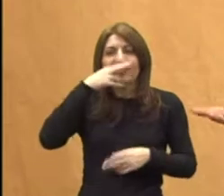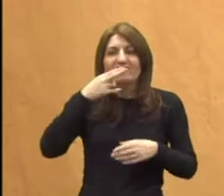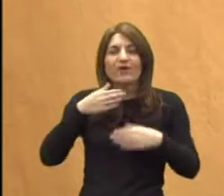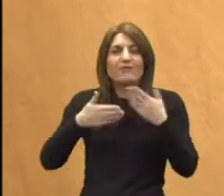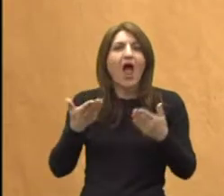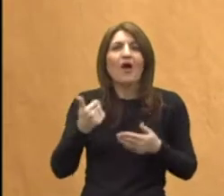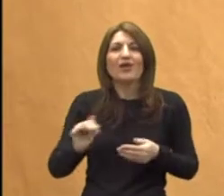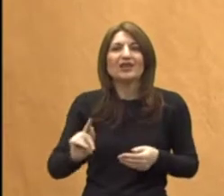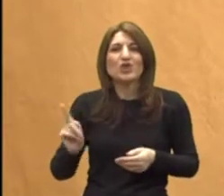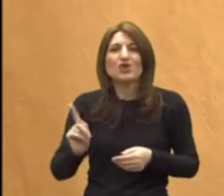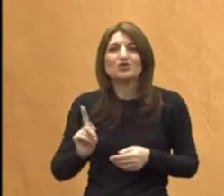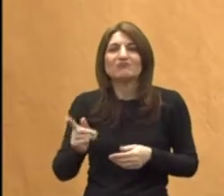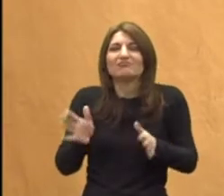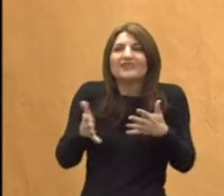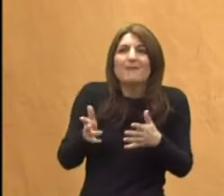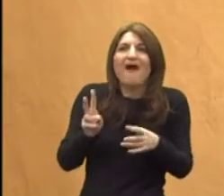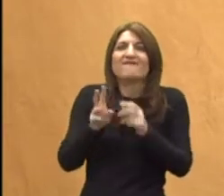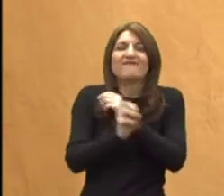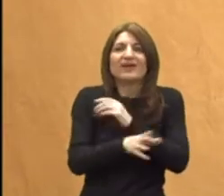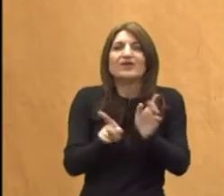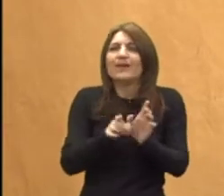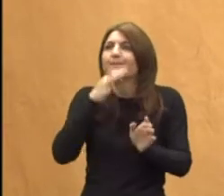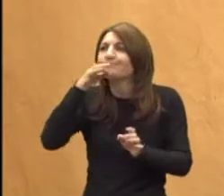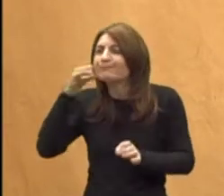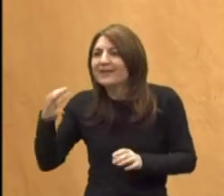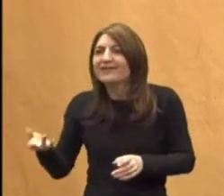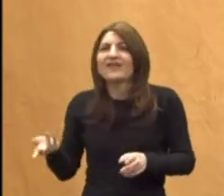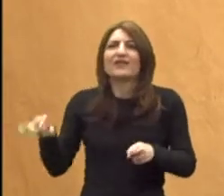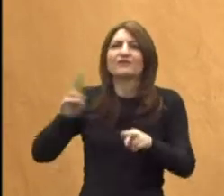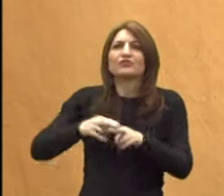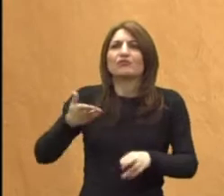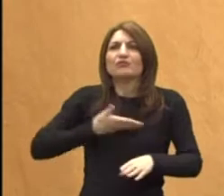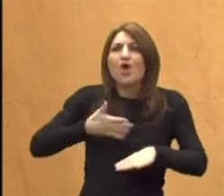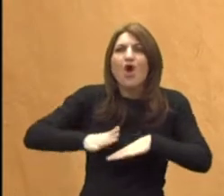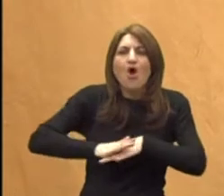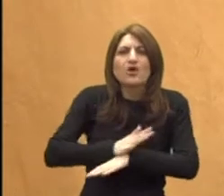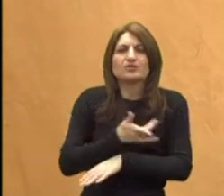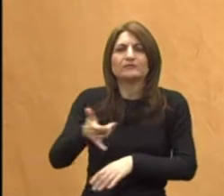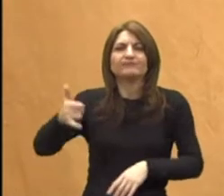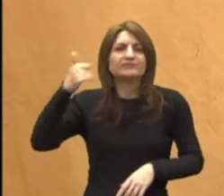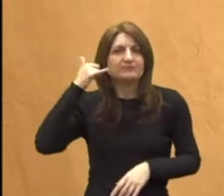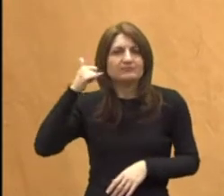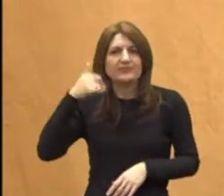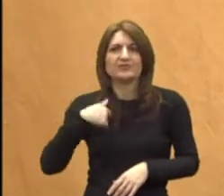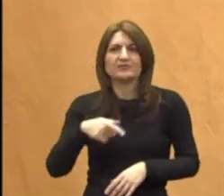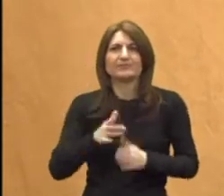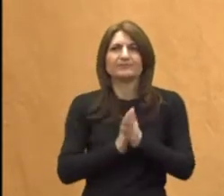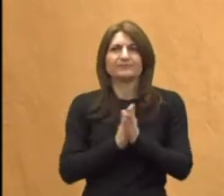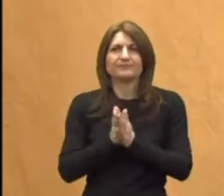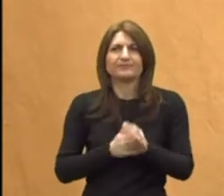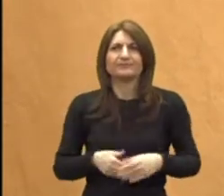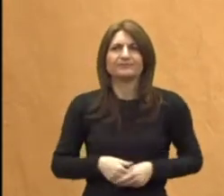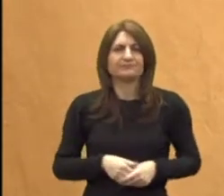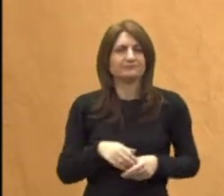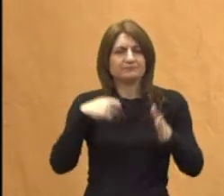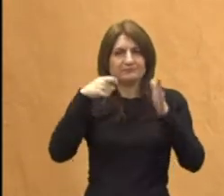nije za vrtića, ali ako nemamo vrtića, da se informiraju, da budu senzibilizirani, da vas nazovu. Evo, ja vas molim. Možete. To je